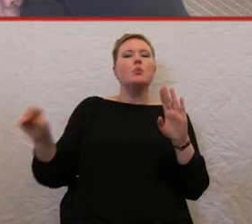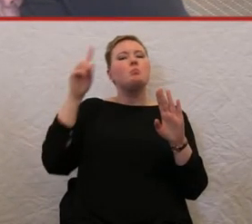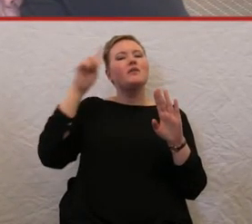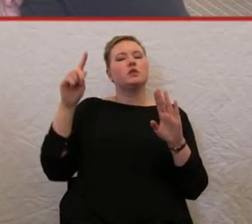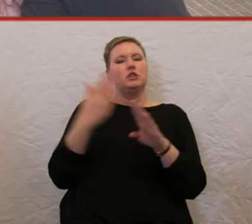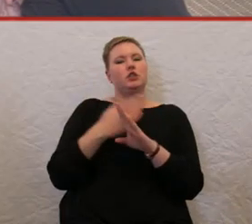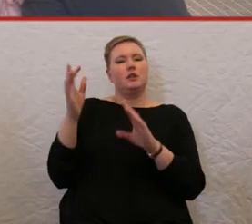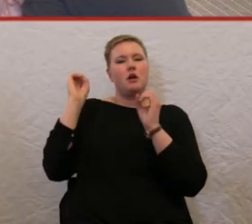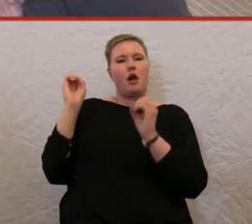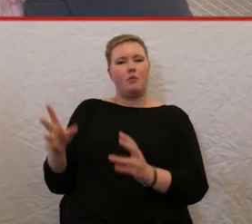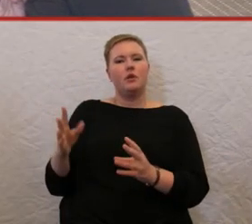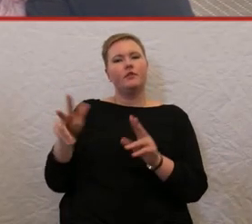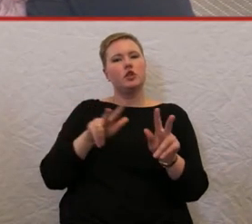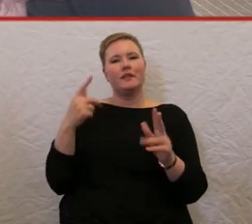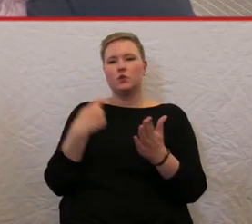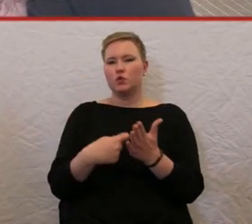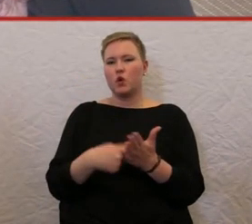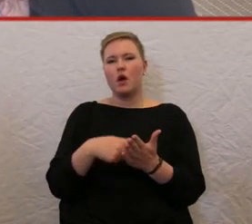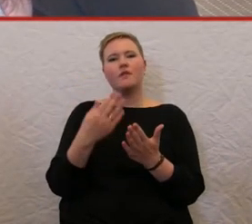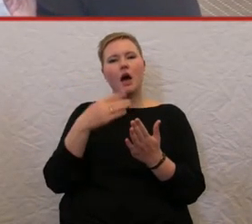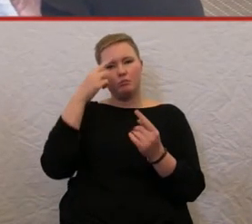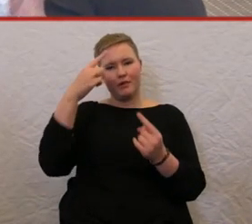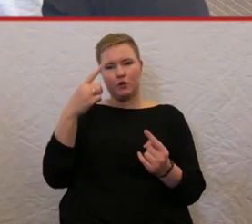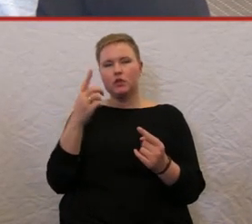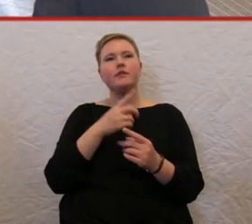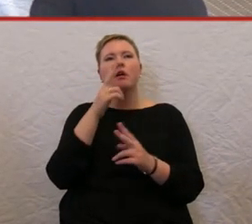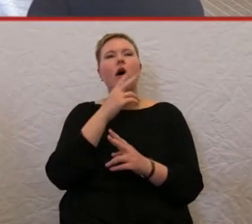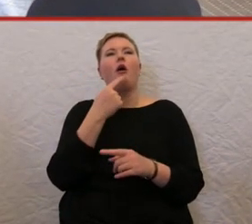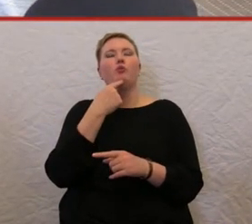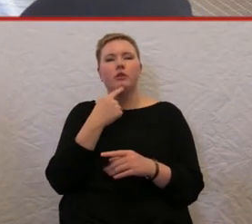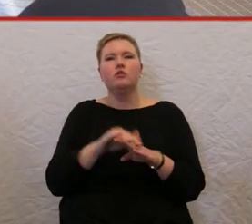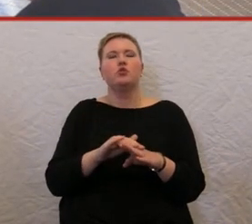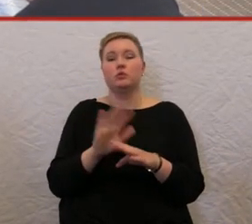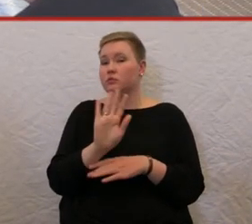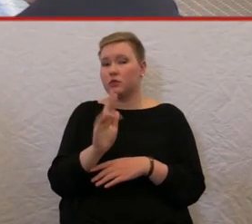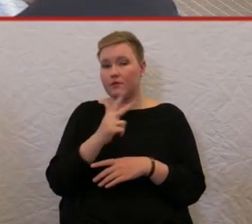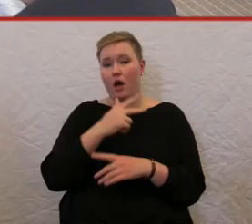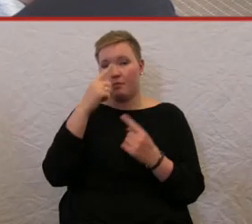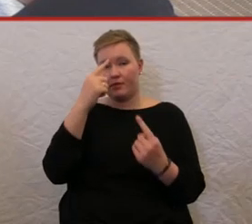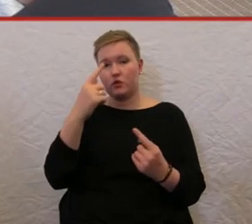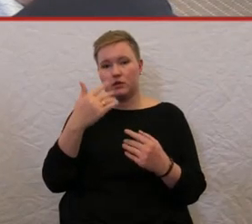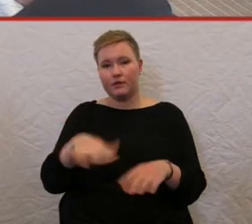weg. Das war ein ganz bewusster Akt, nur so als Information nebenbei. Herr Dr. Schneider, mal noch.